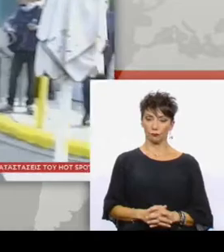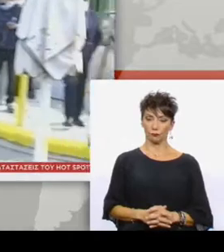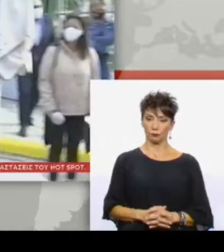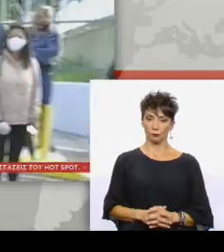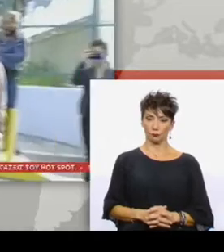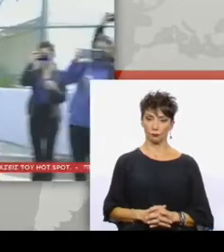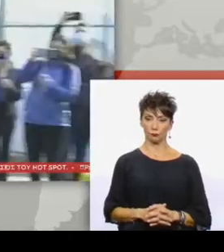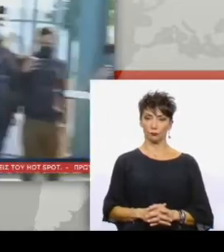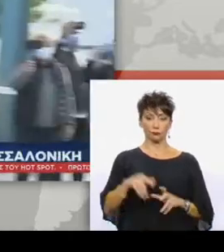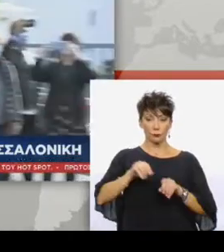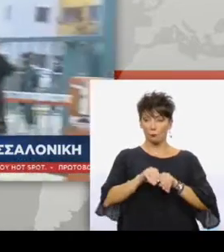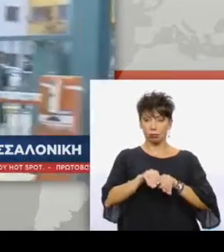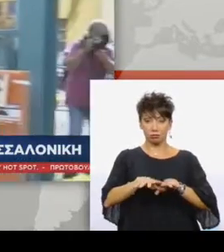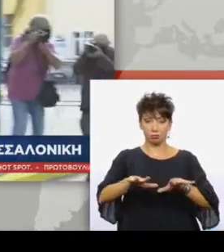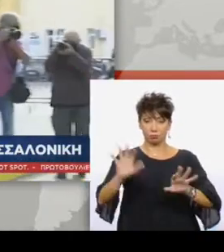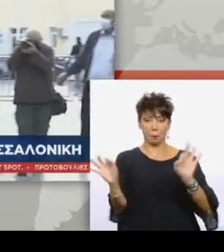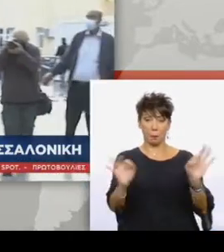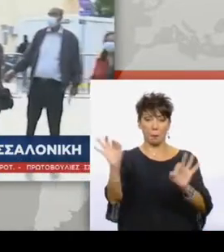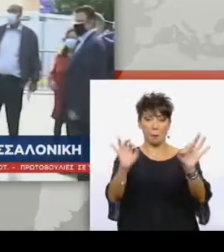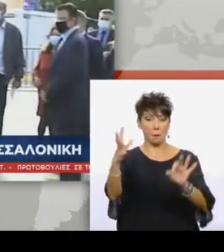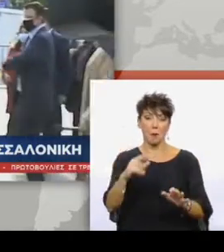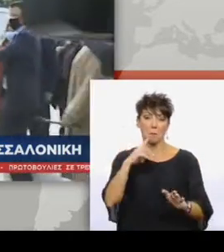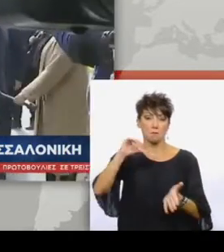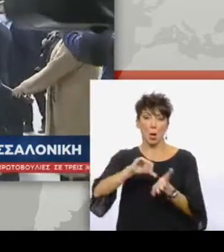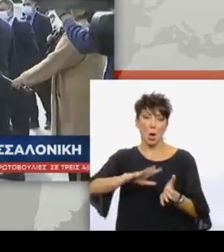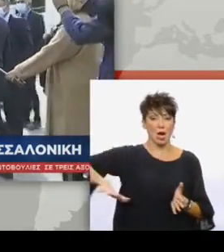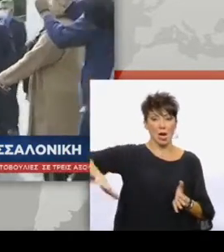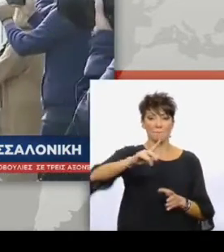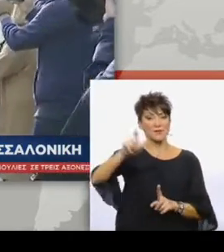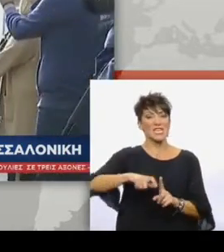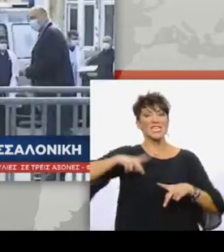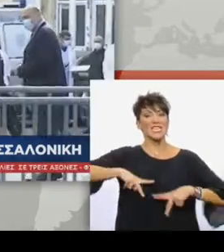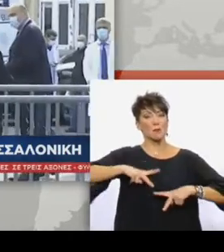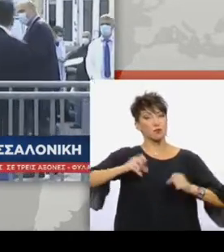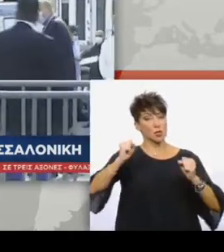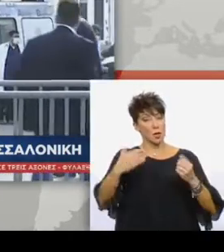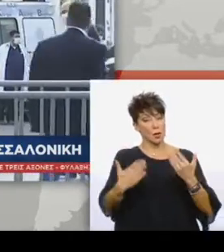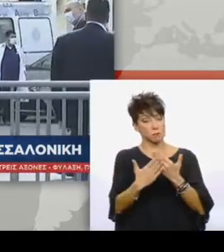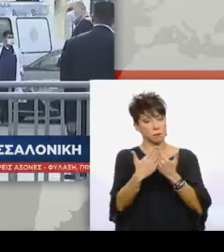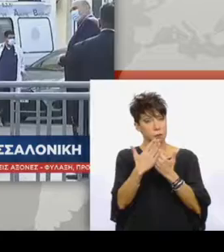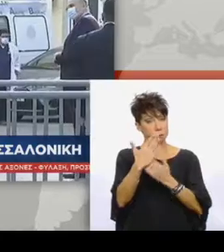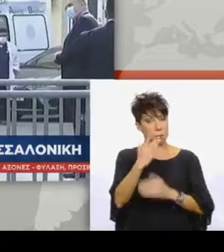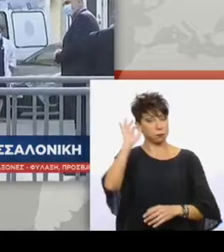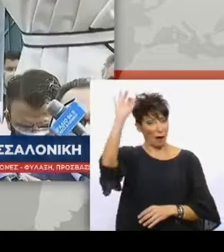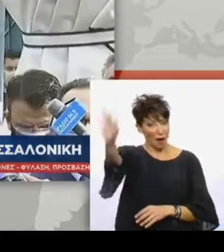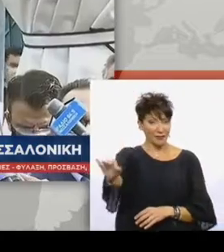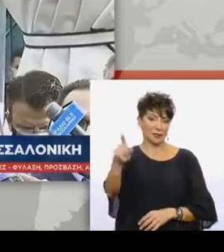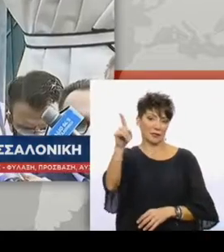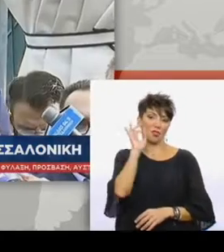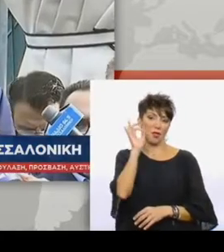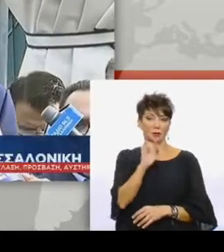Η επιδημία εξαπλώνεται με ταχύτατους ρυθμούς στην πόλη, επισήμανε και ο Υπουργός Υγείας, που νωρίς το πρωί βρέθηκε στη Θεσσαλονίκη.